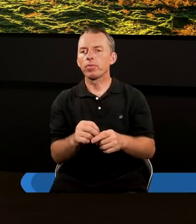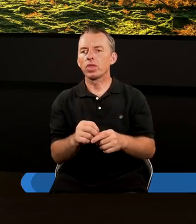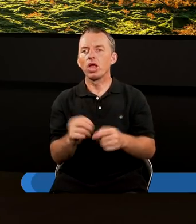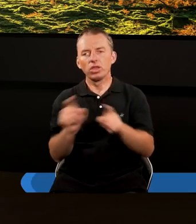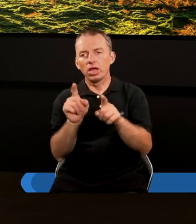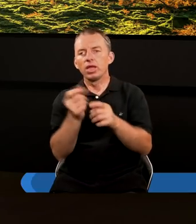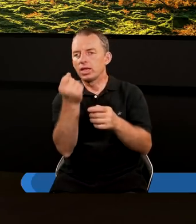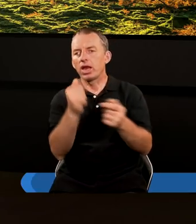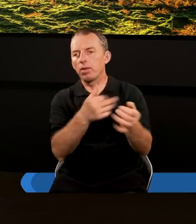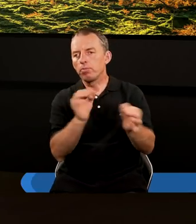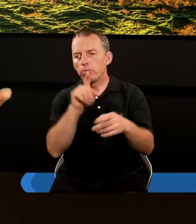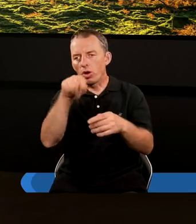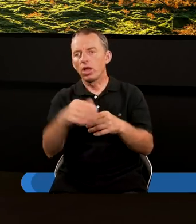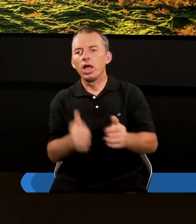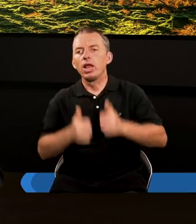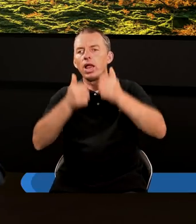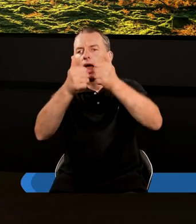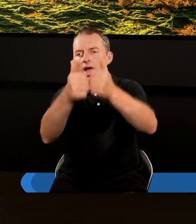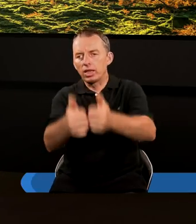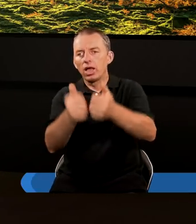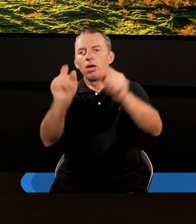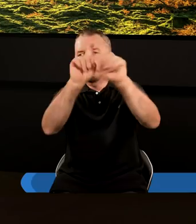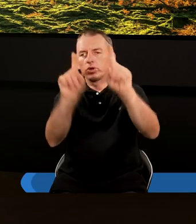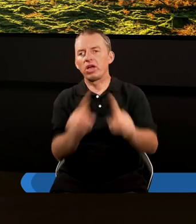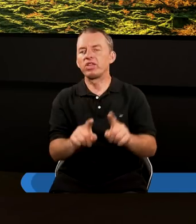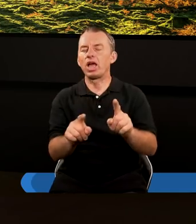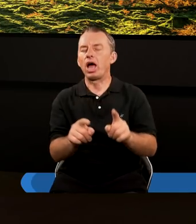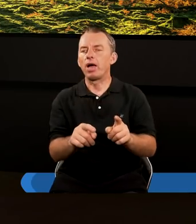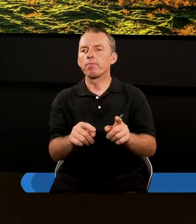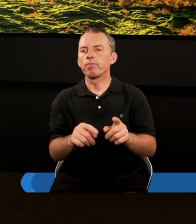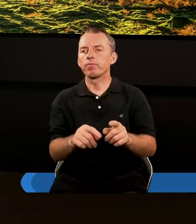Czy też zaraz po nim raczej następuje raczej po błyskawicy, tak?